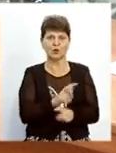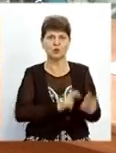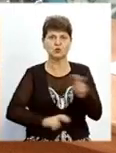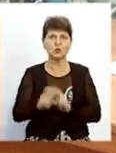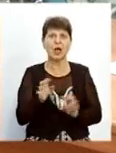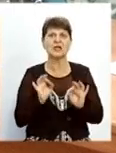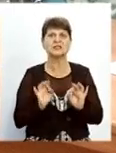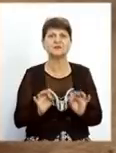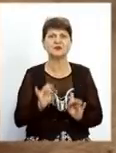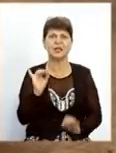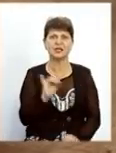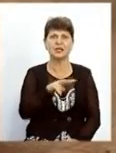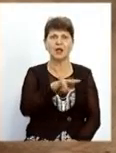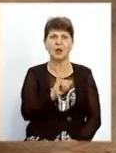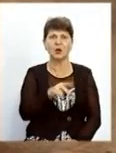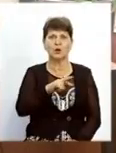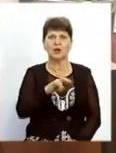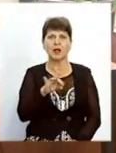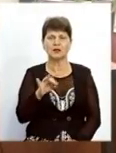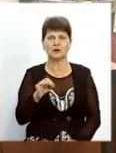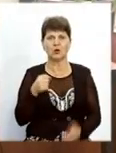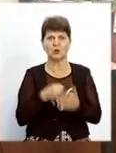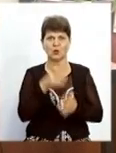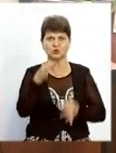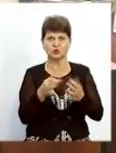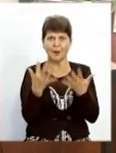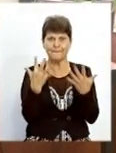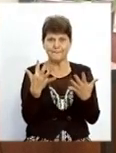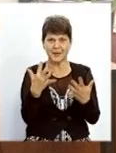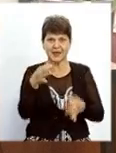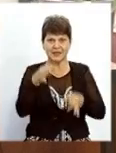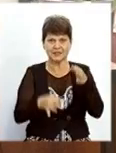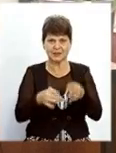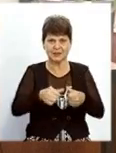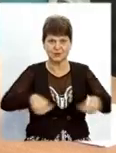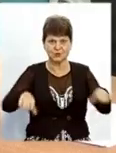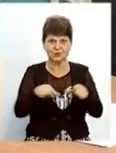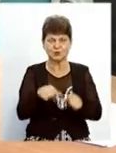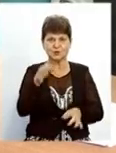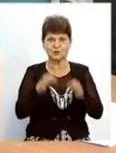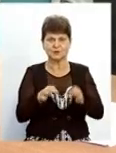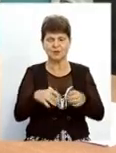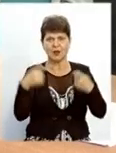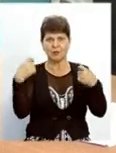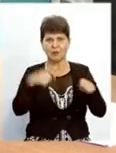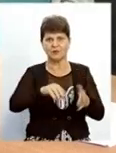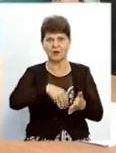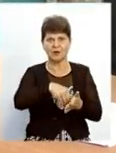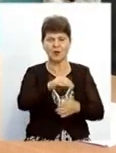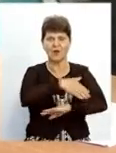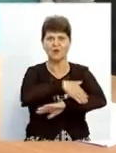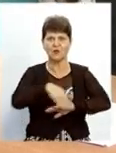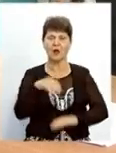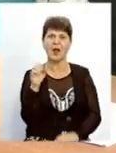справедливості Ірина Лук'яненко пішла до суду. Це вже п'яте засідання. Пенсіонерка хоче, аби договір купівлі-продажу її квартири по вулиці